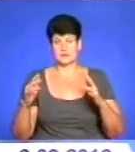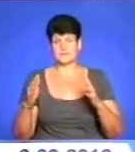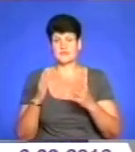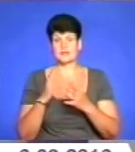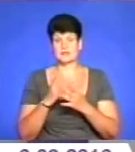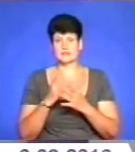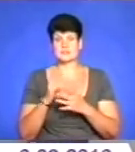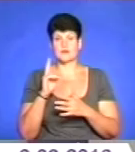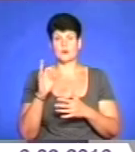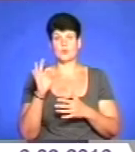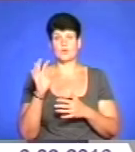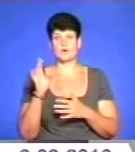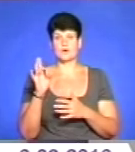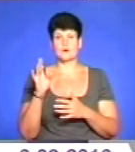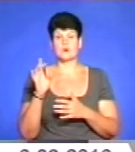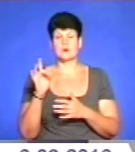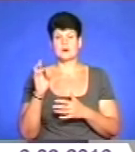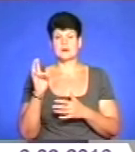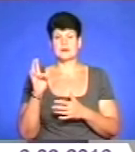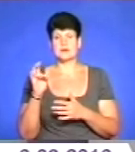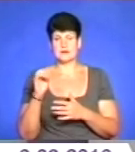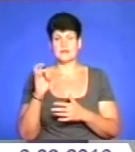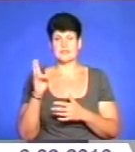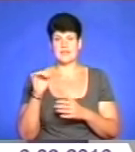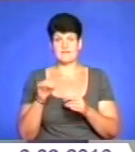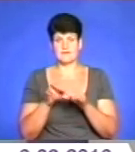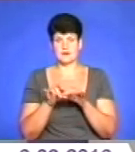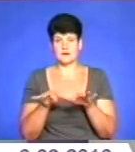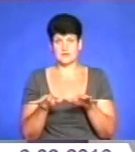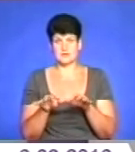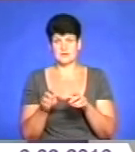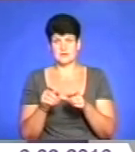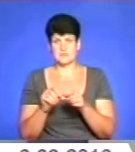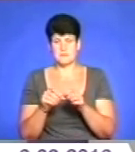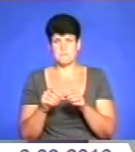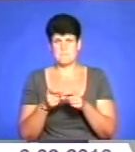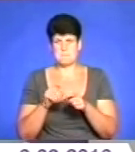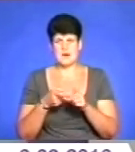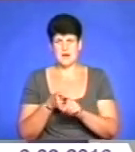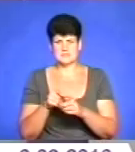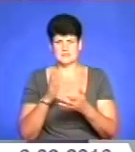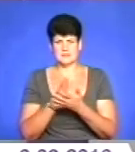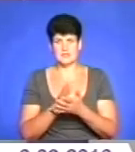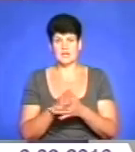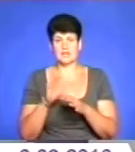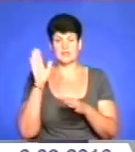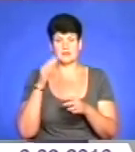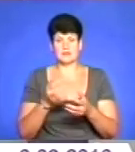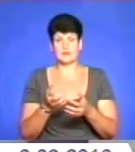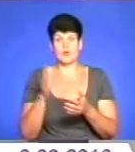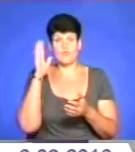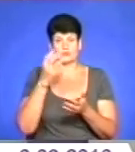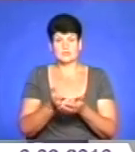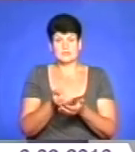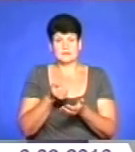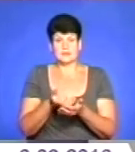паразит, який просто кореневу систему з'їдає і дерево сохне. Відповідно, дерева не затримують воду. Відповідно, ми її потім